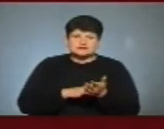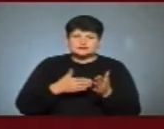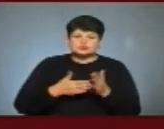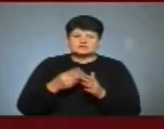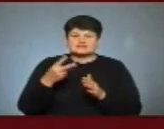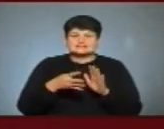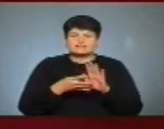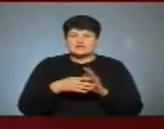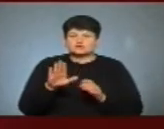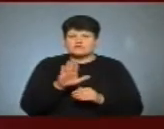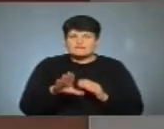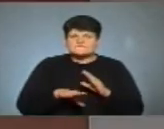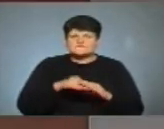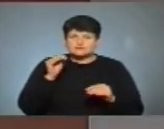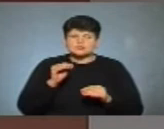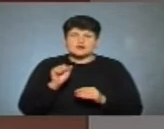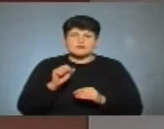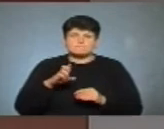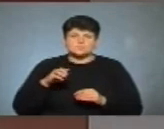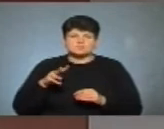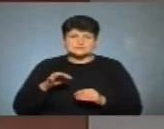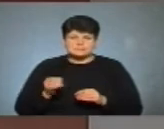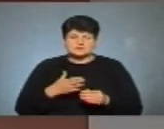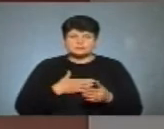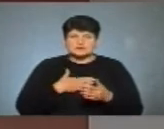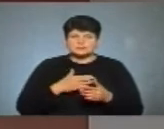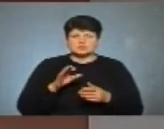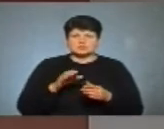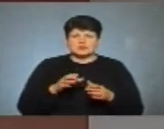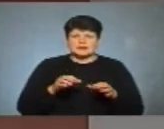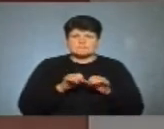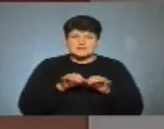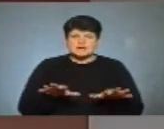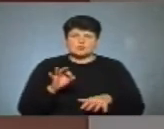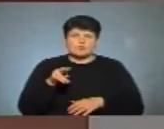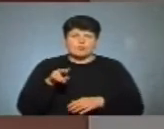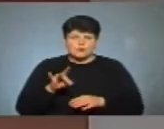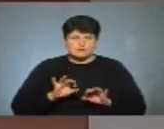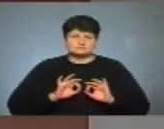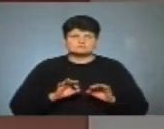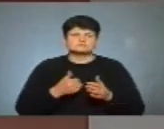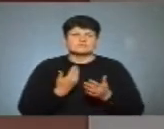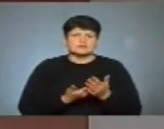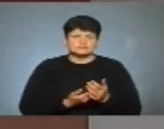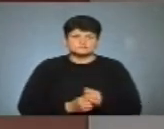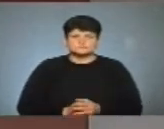вересня, виборча омбудсменка громадянської мережі «Опора» Ольга Мазаєва прокоментувала так.